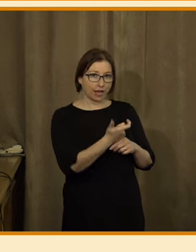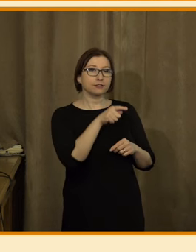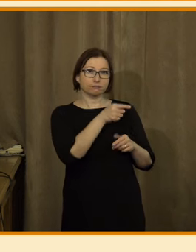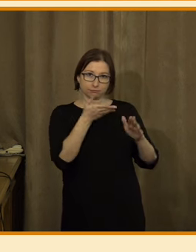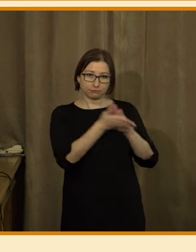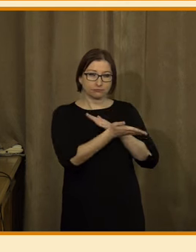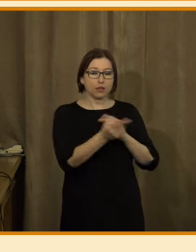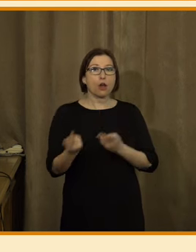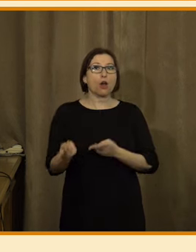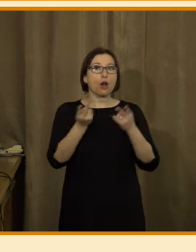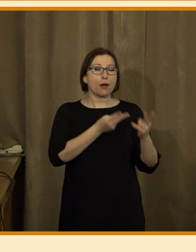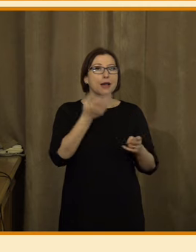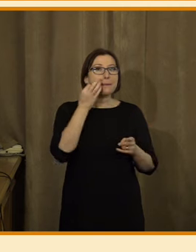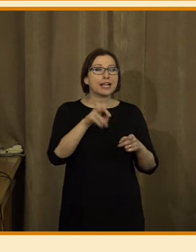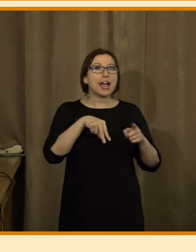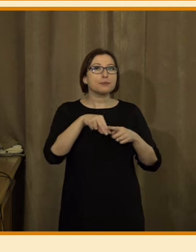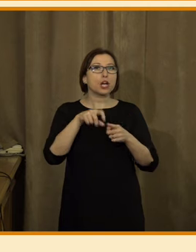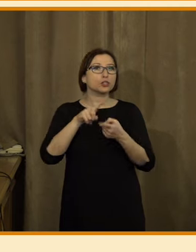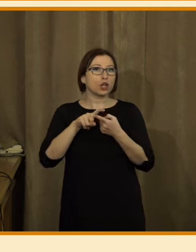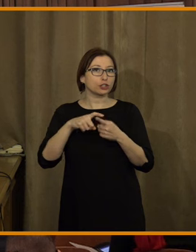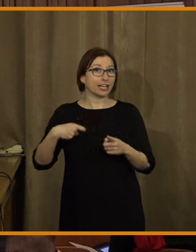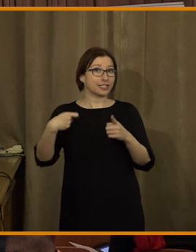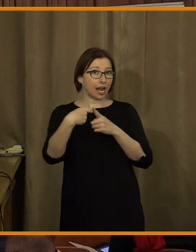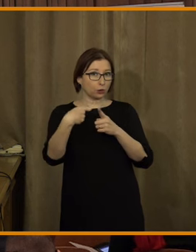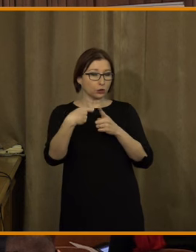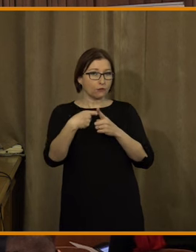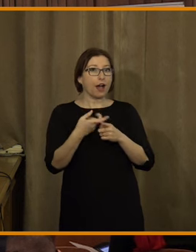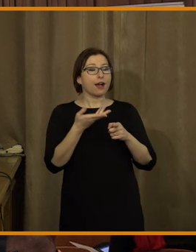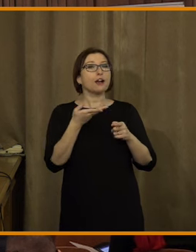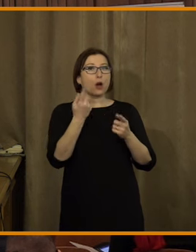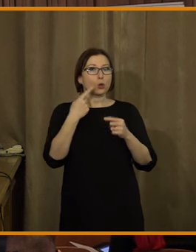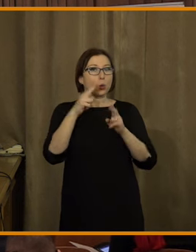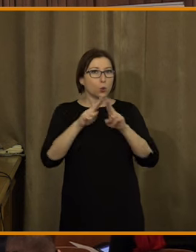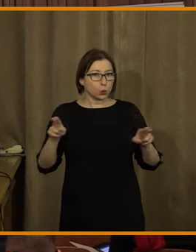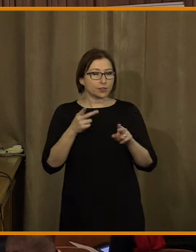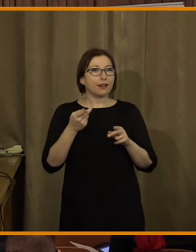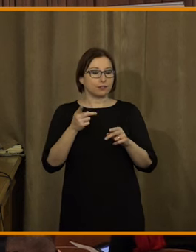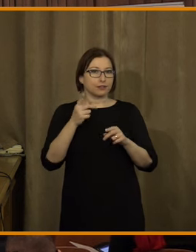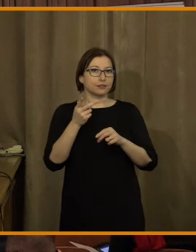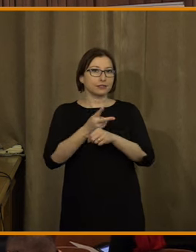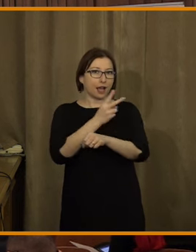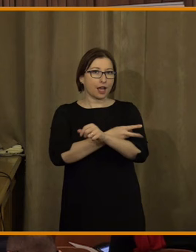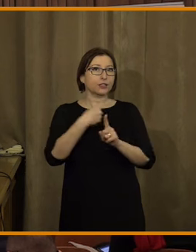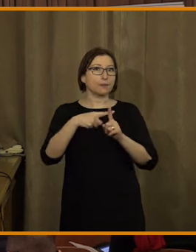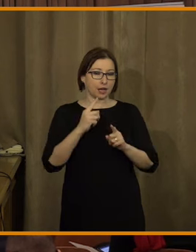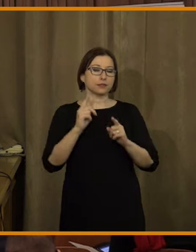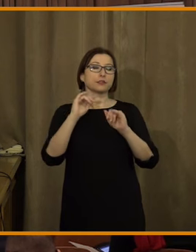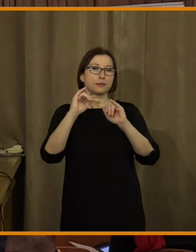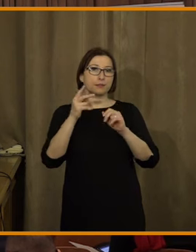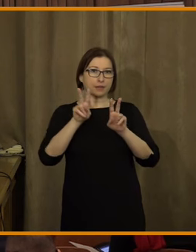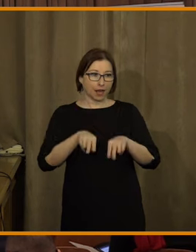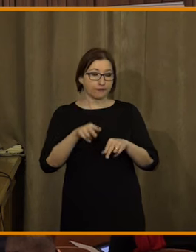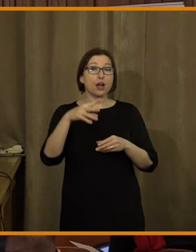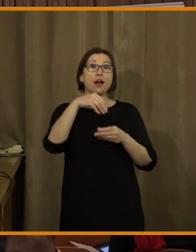Dále zde máme paní Alžbětu Solarči Krauzovou, Sůstavu státu a práva a paní Adrianu